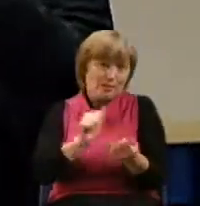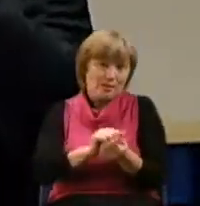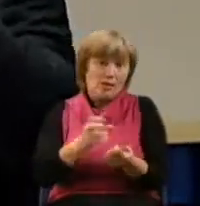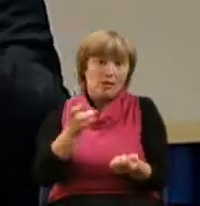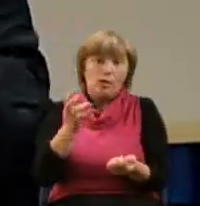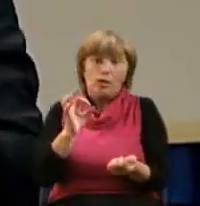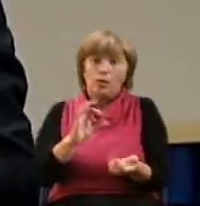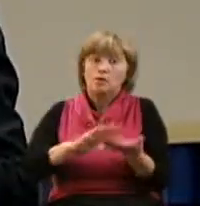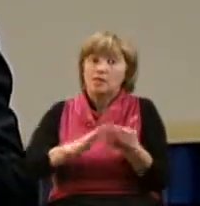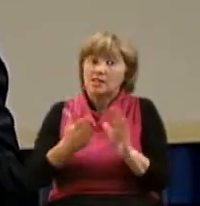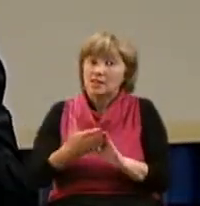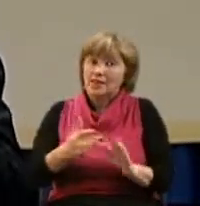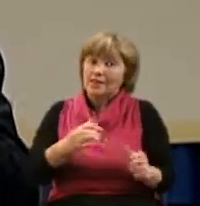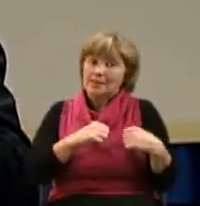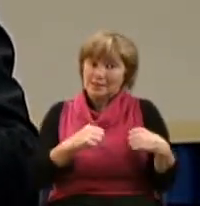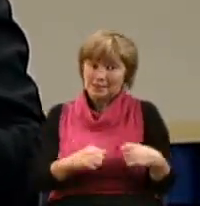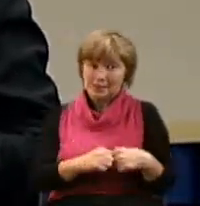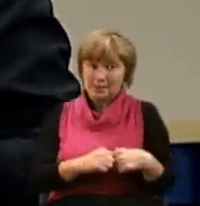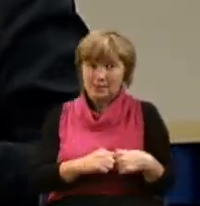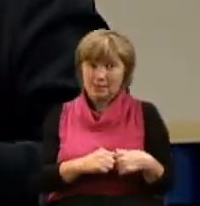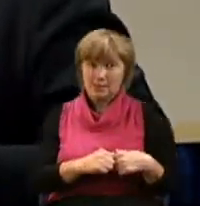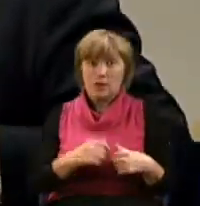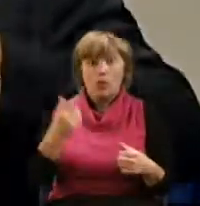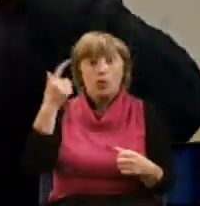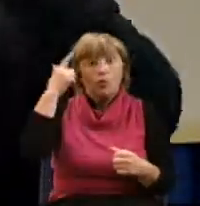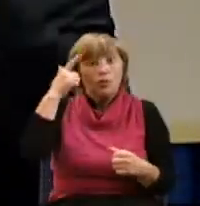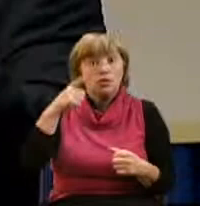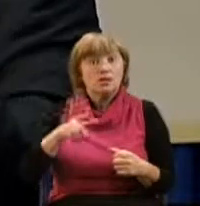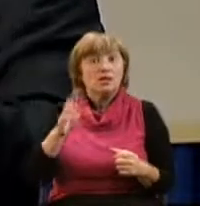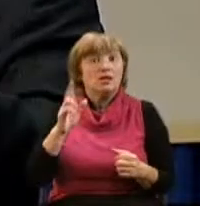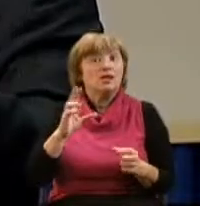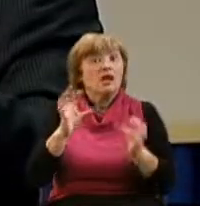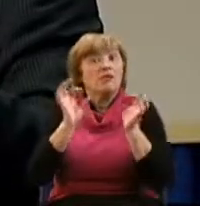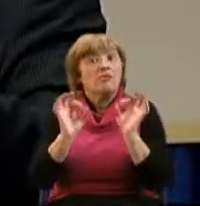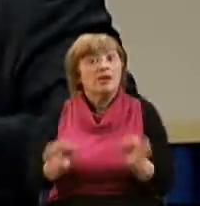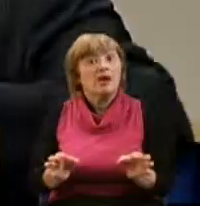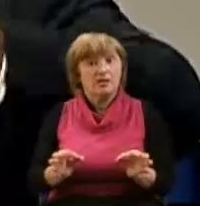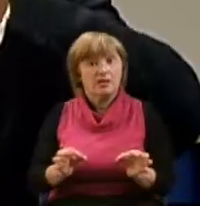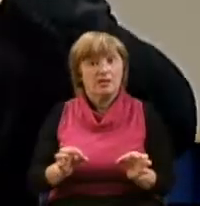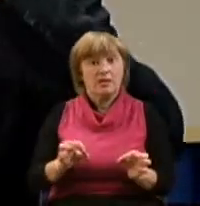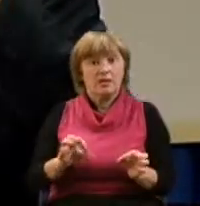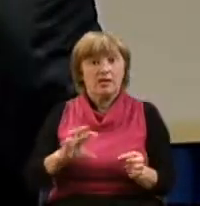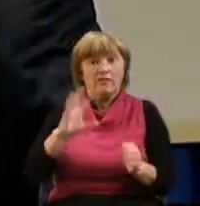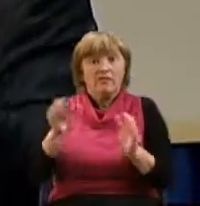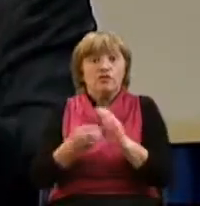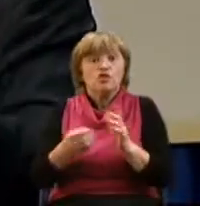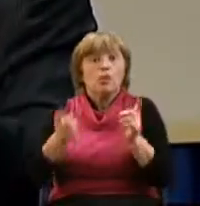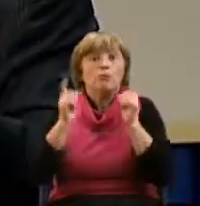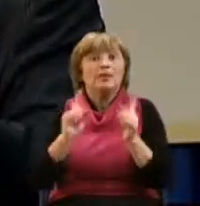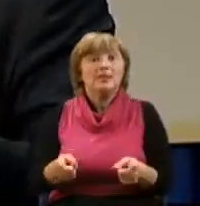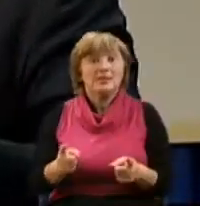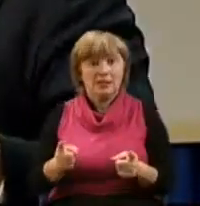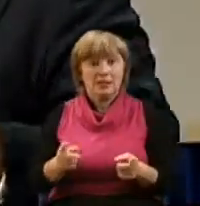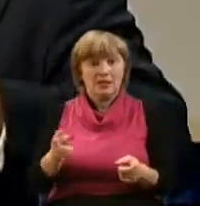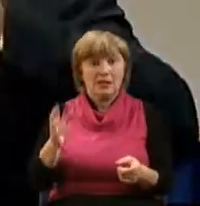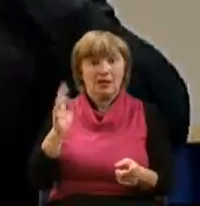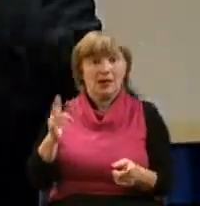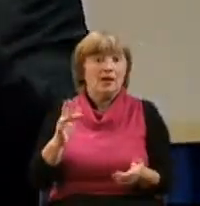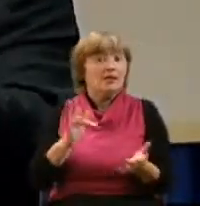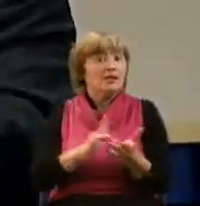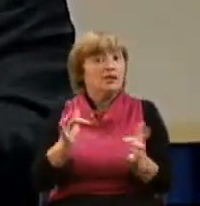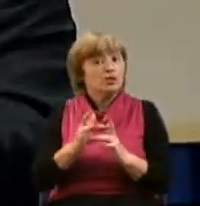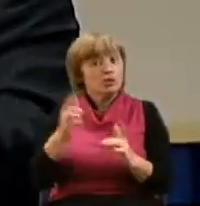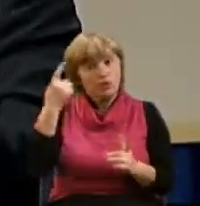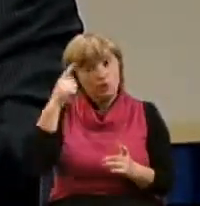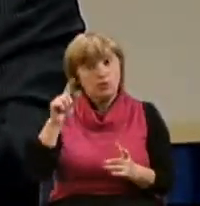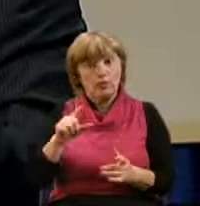состояние его сердца, узнать, как же правильно, в чем же заключается истина, как Иисус